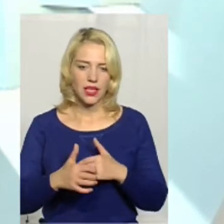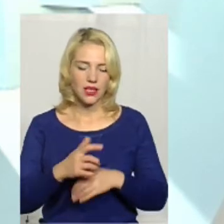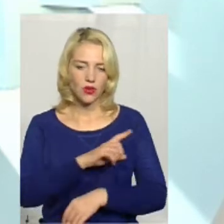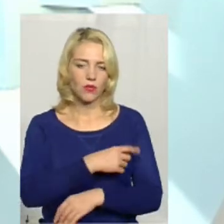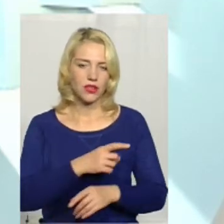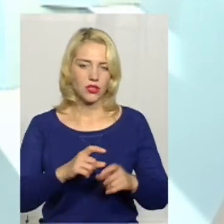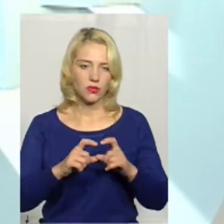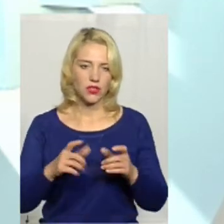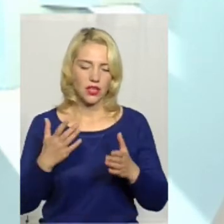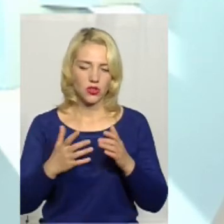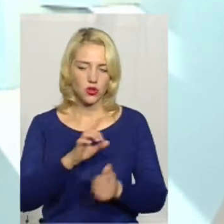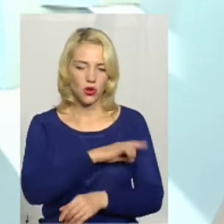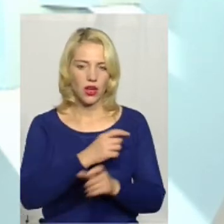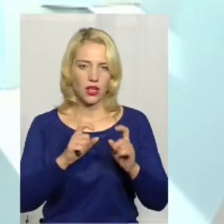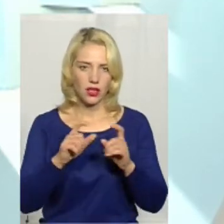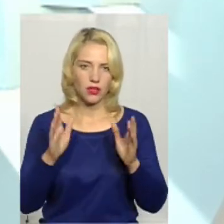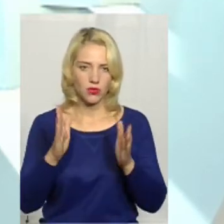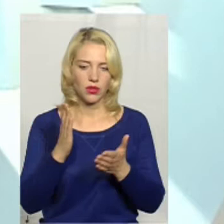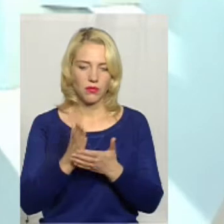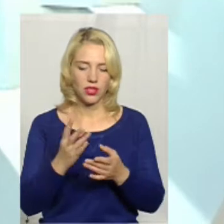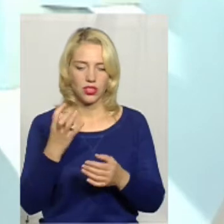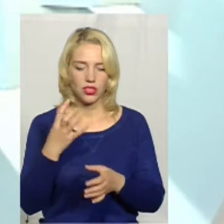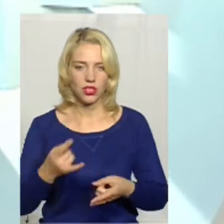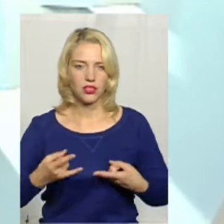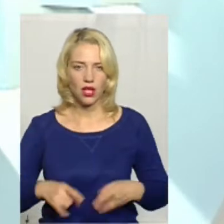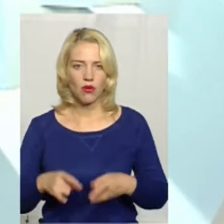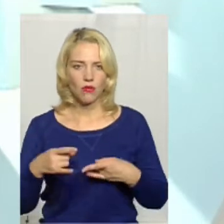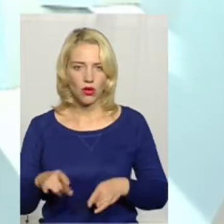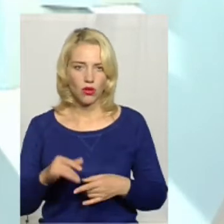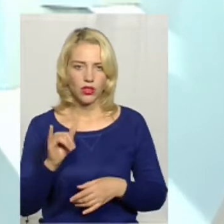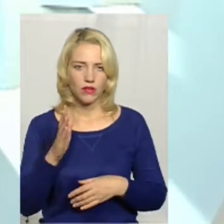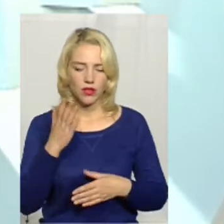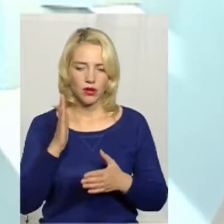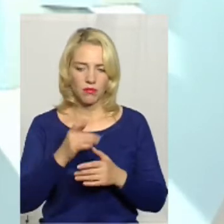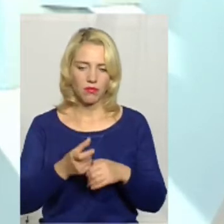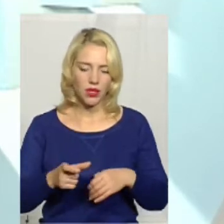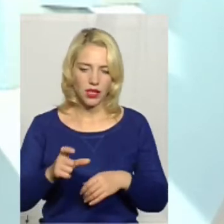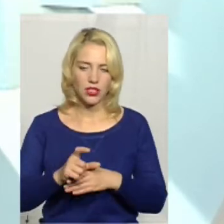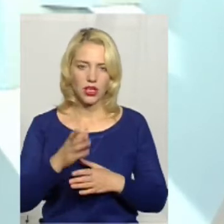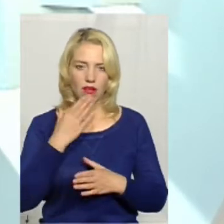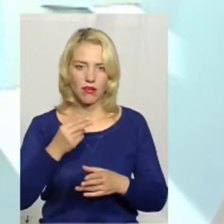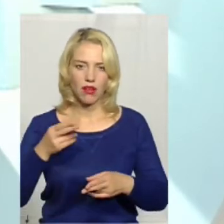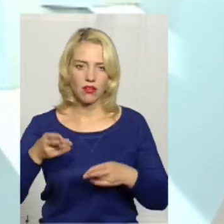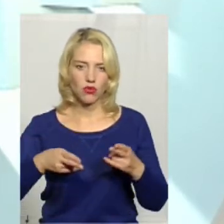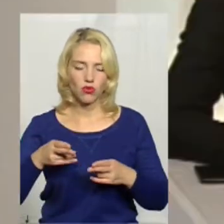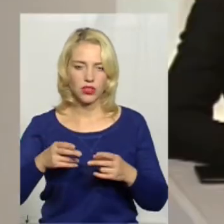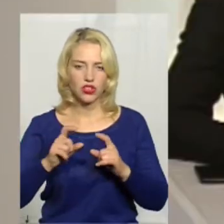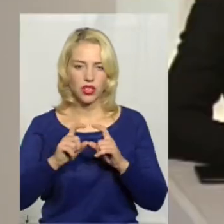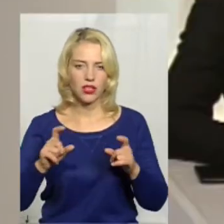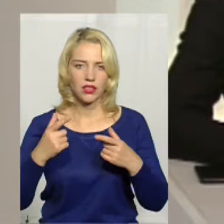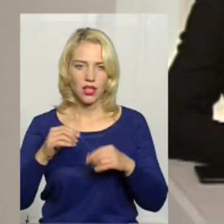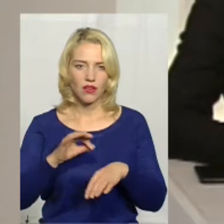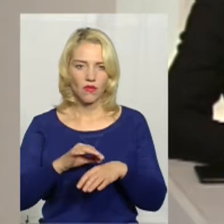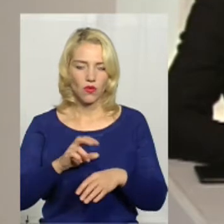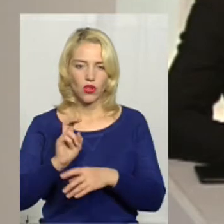лікарня буде мати 400 пологів більше, чи гарна хірургічна активність, де хворі